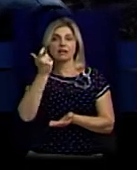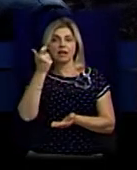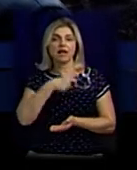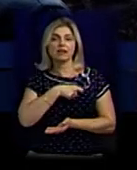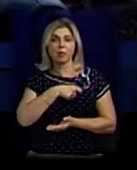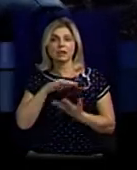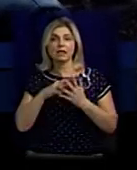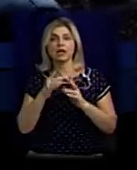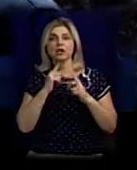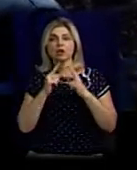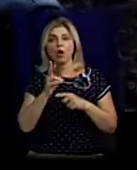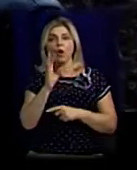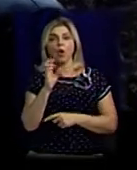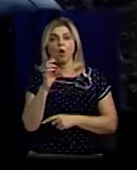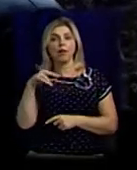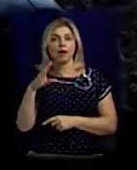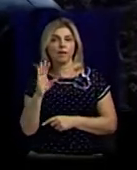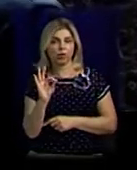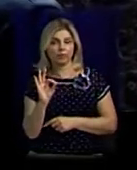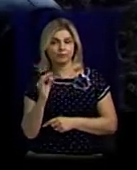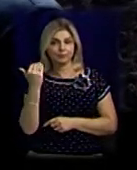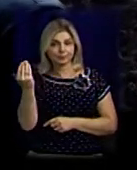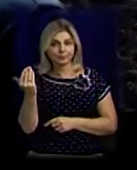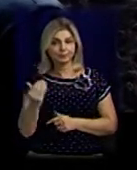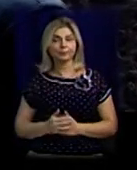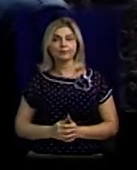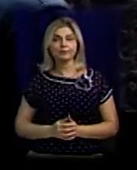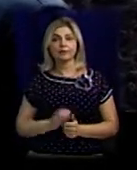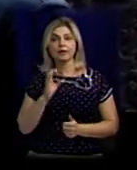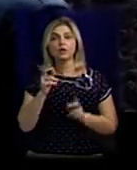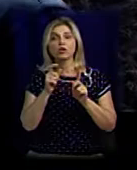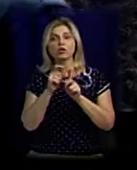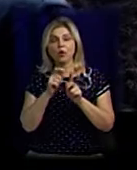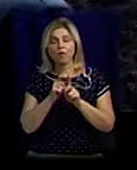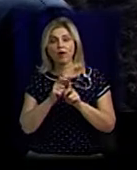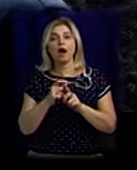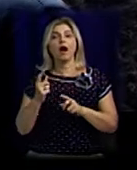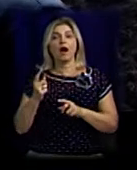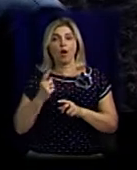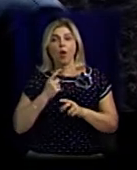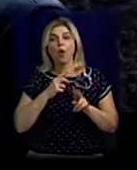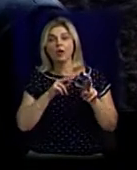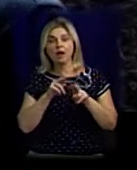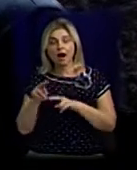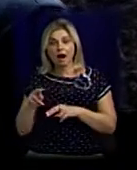сільської ради Коблівської ОТГ. Сослов єгерів в 4 часа